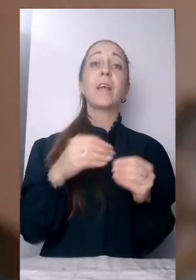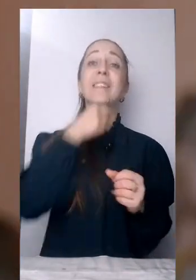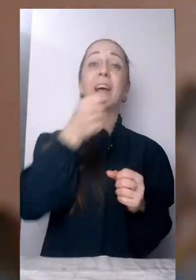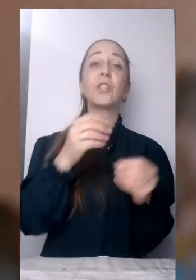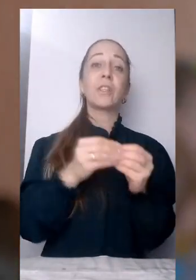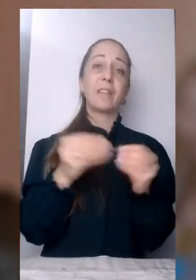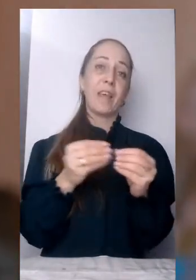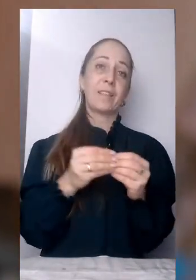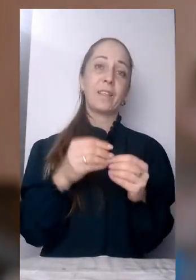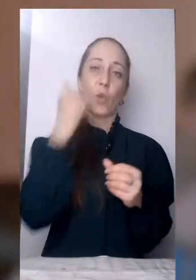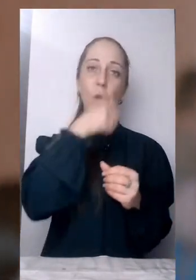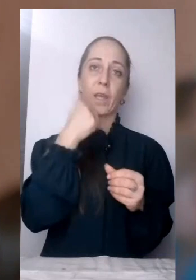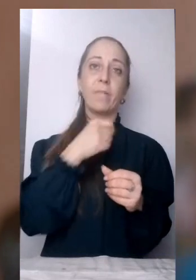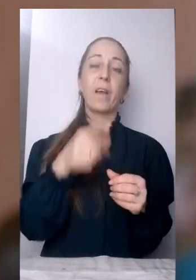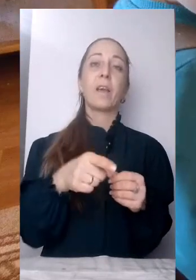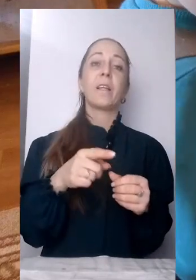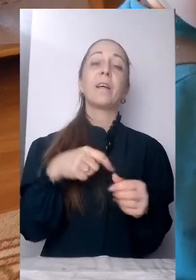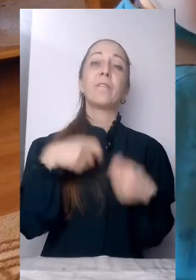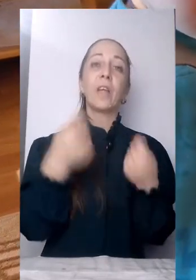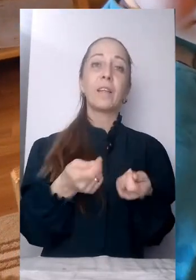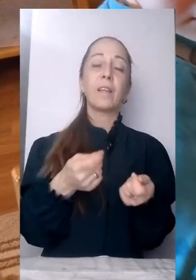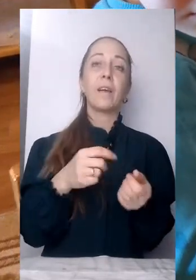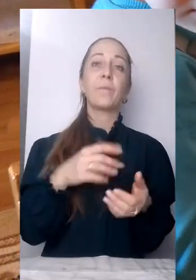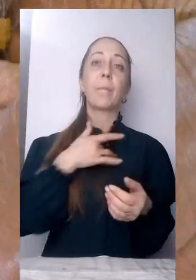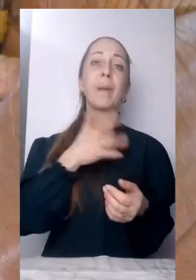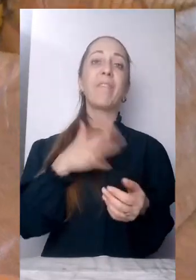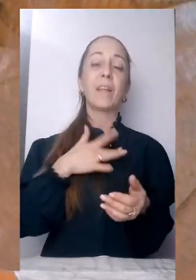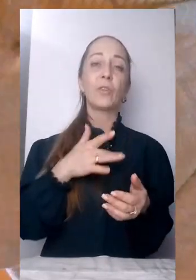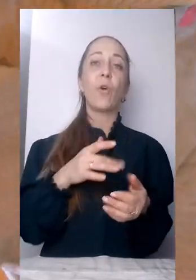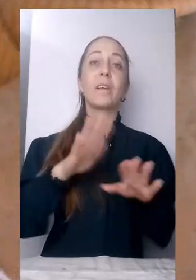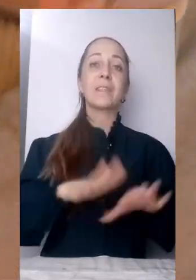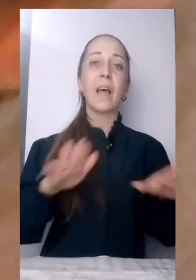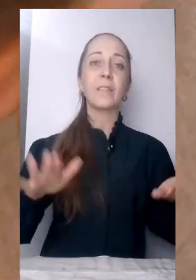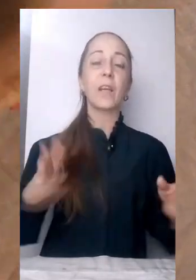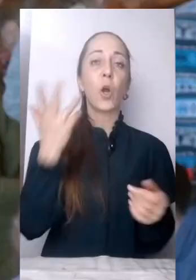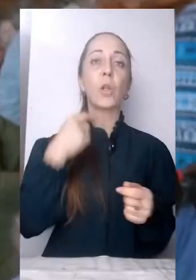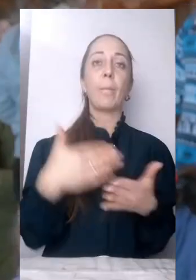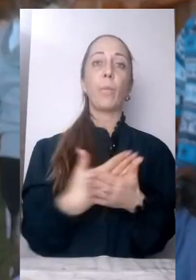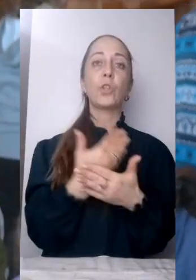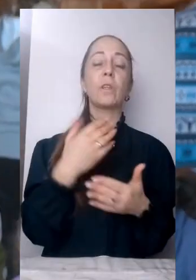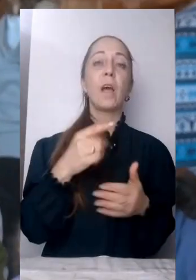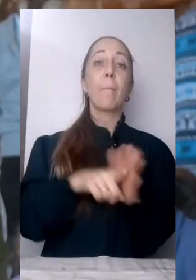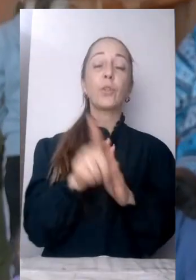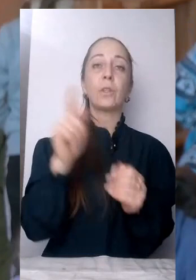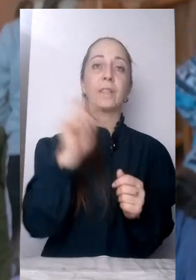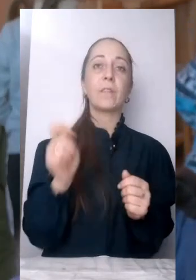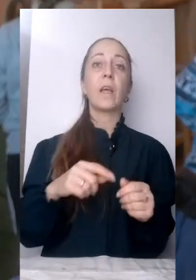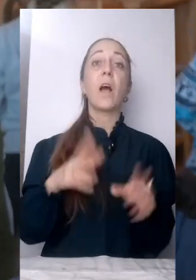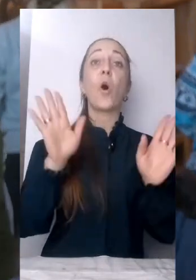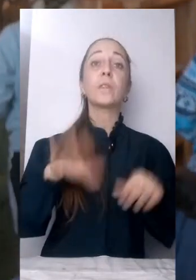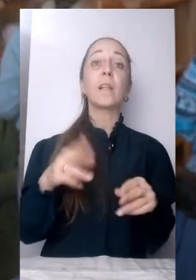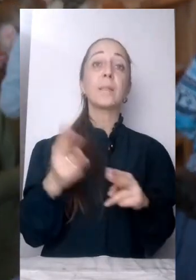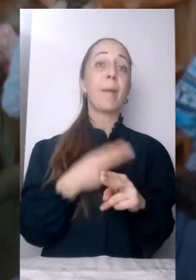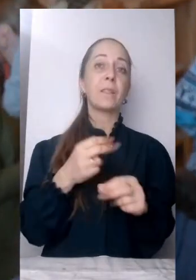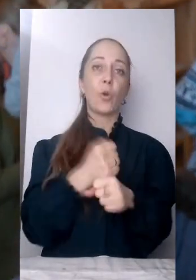Полікарпова. Вона – власниця приватного дитсадка. Каже, коли почалася війна, залишилась без роботи. Я зрозуміла, що звичайних